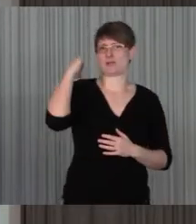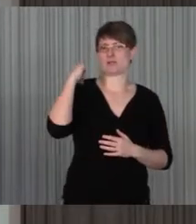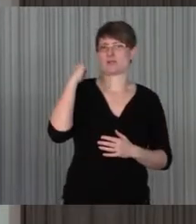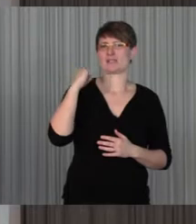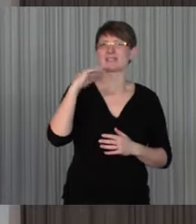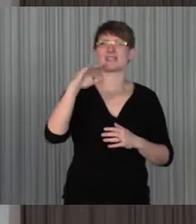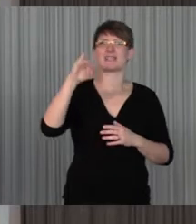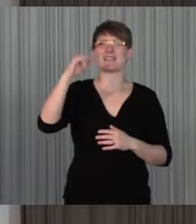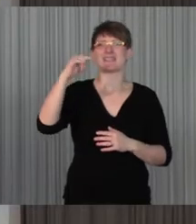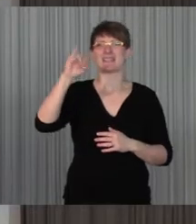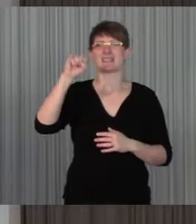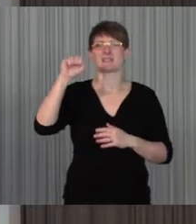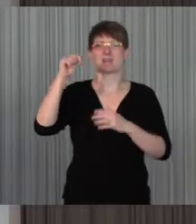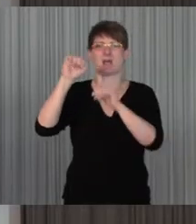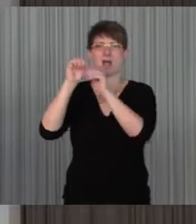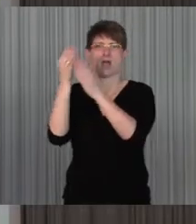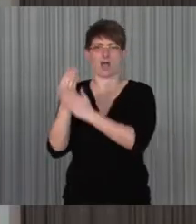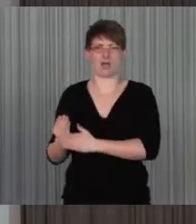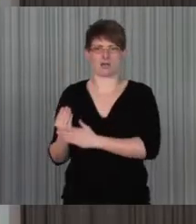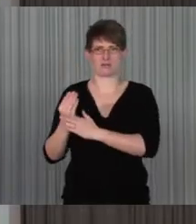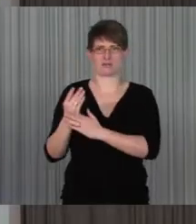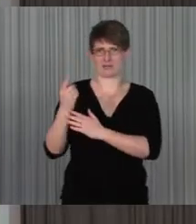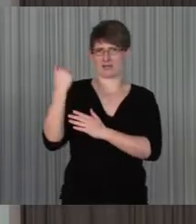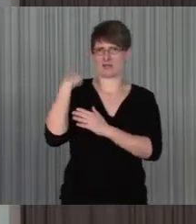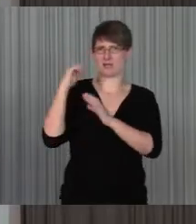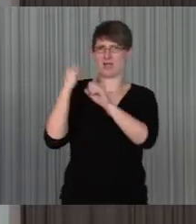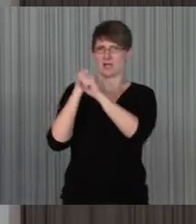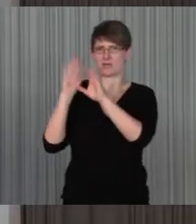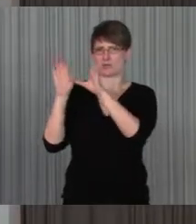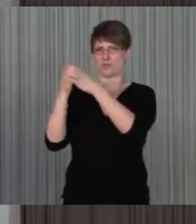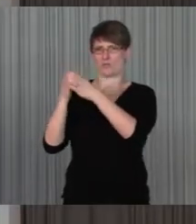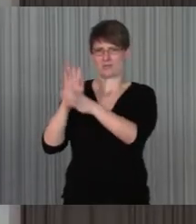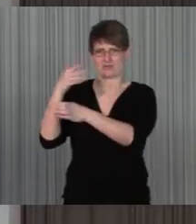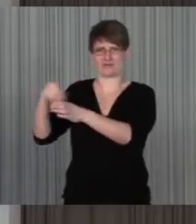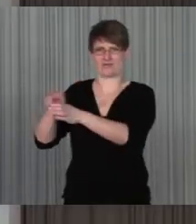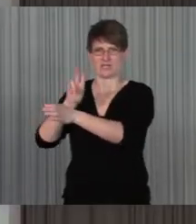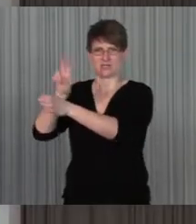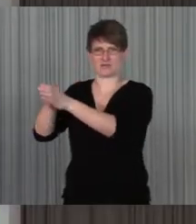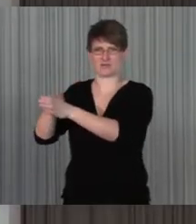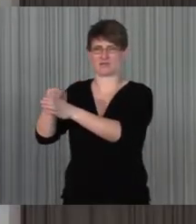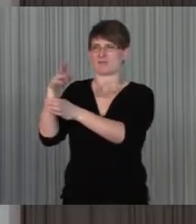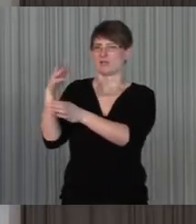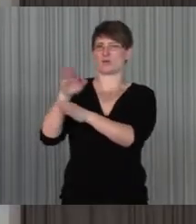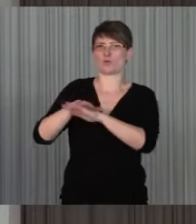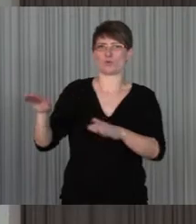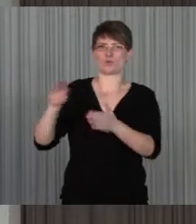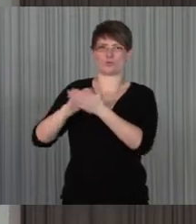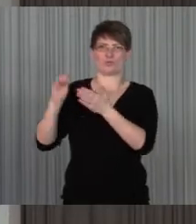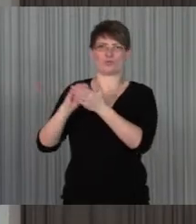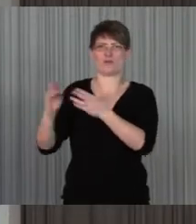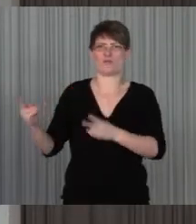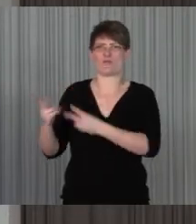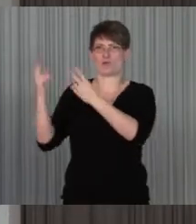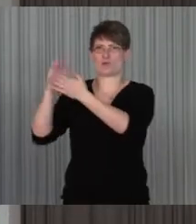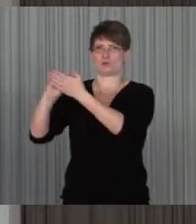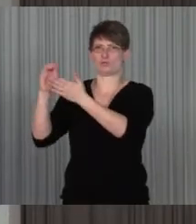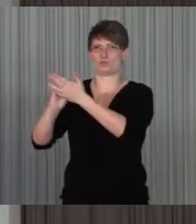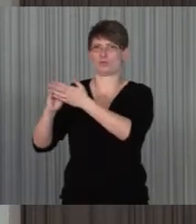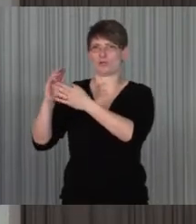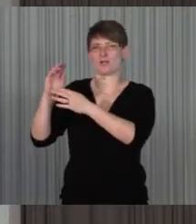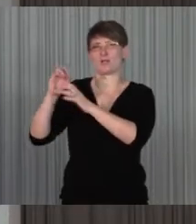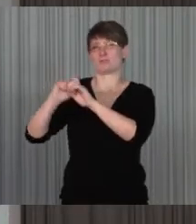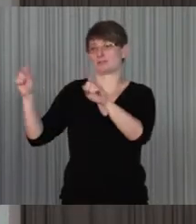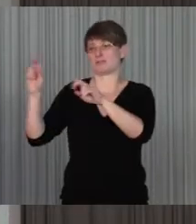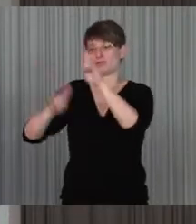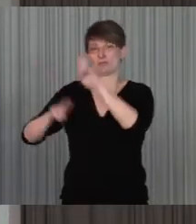Infart, die haben das sehr, sehr gut auch illustriert, also was weiß ich, Grundschulen, Förderschulen haben halt oft unterschiedliche Zeiten, dann gibt es den